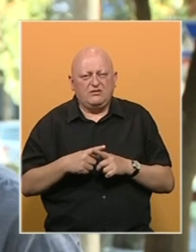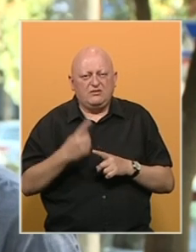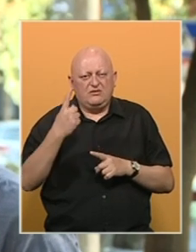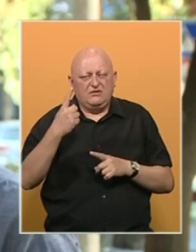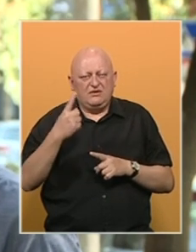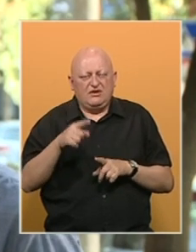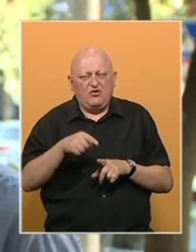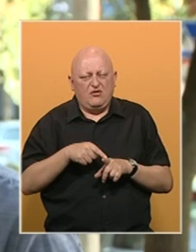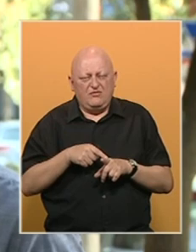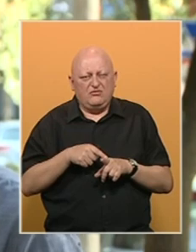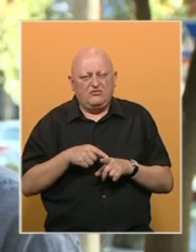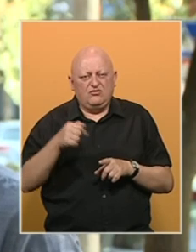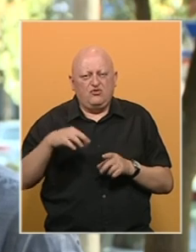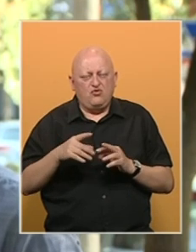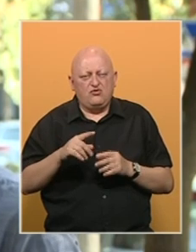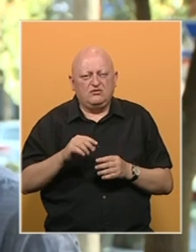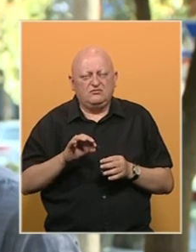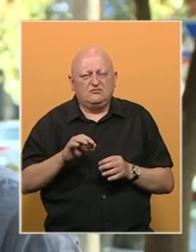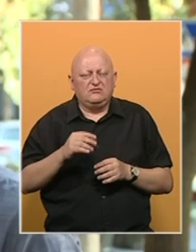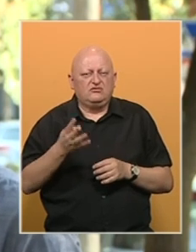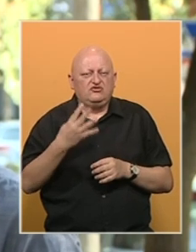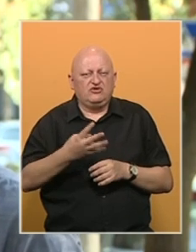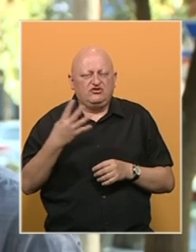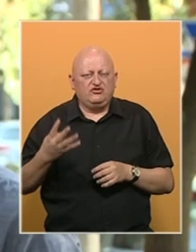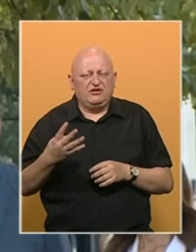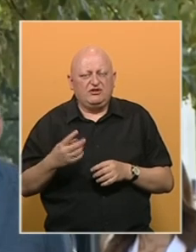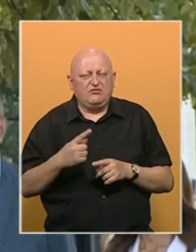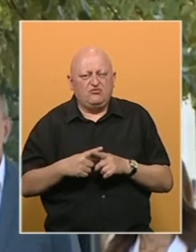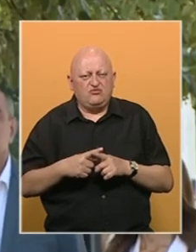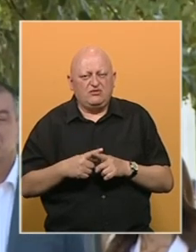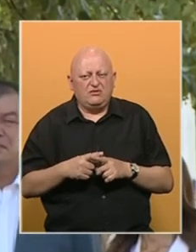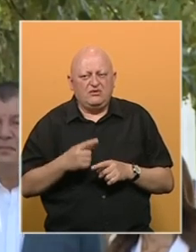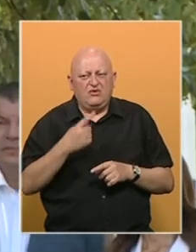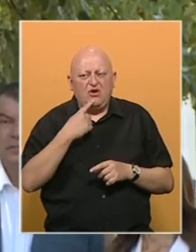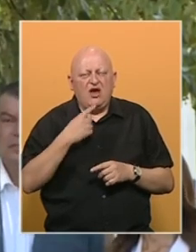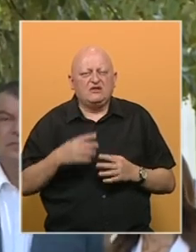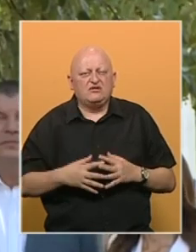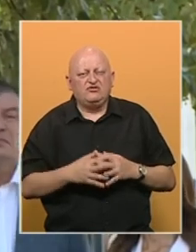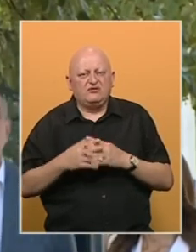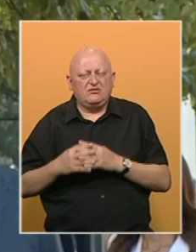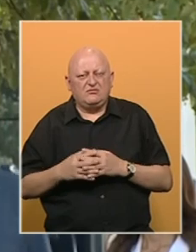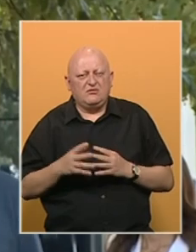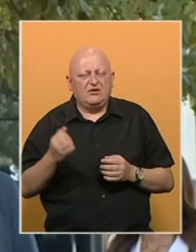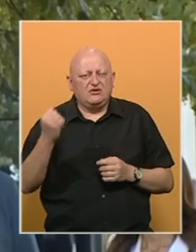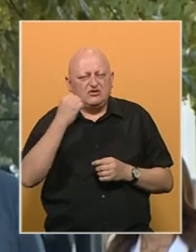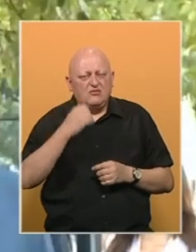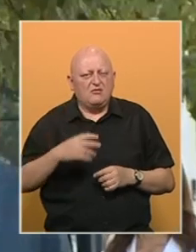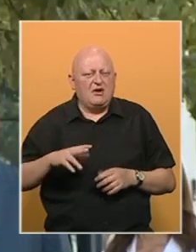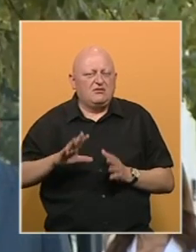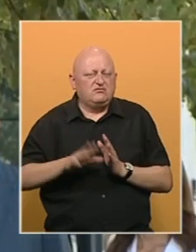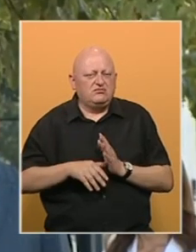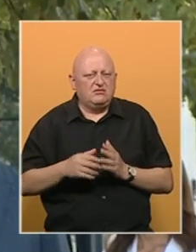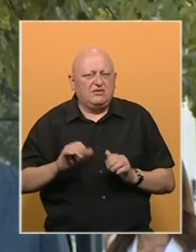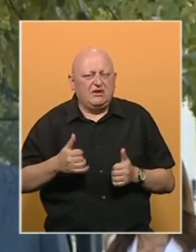toku jednog meseca. U julu smo izmerili čak 44 pojavljivanja. Pa nego s kim će da sarađuju? Sa tajkunima, lopovima i kriminalcima.